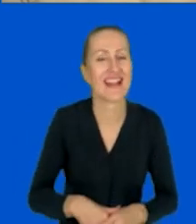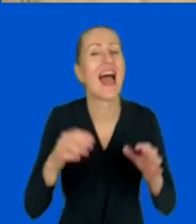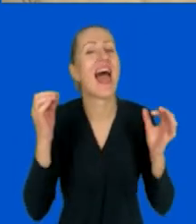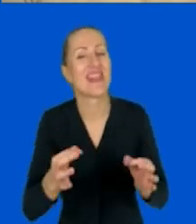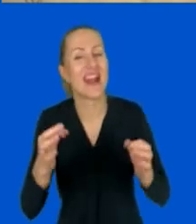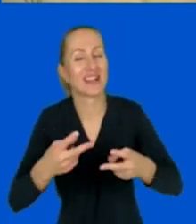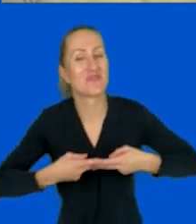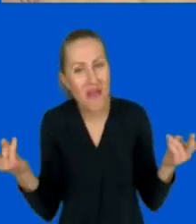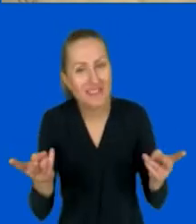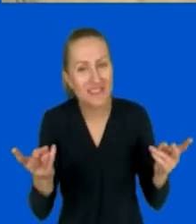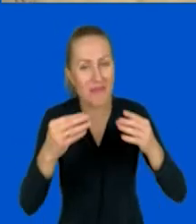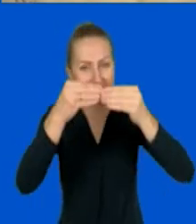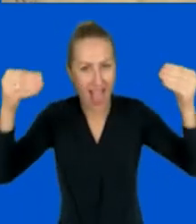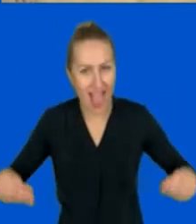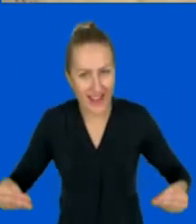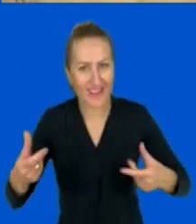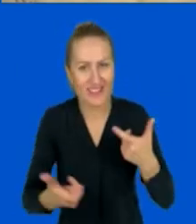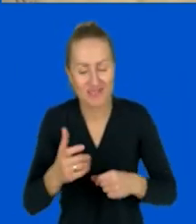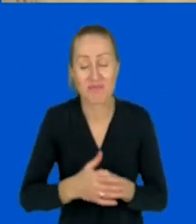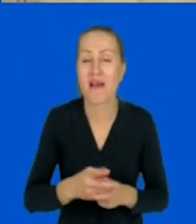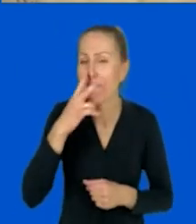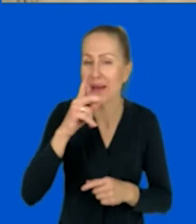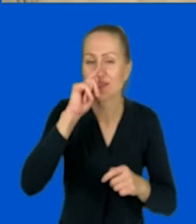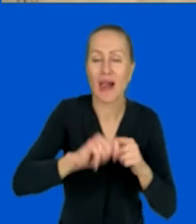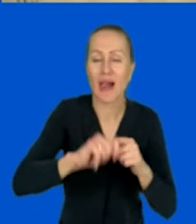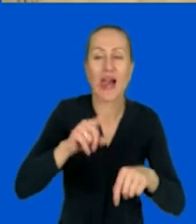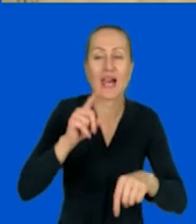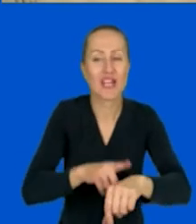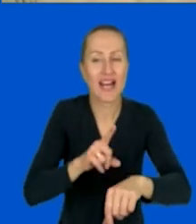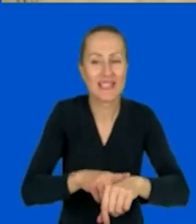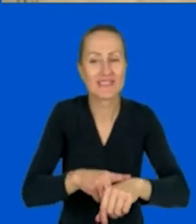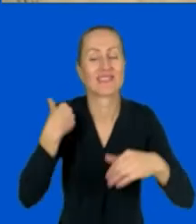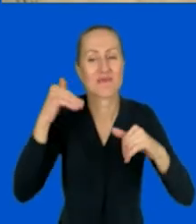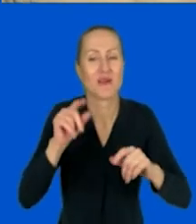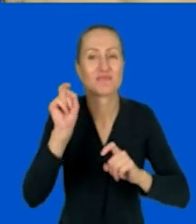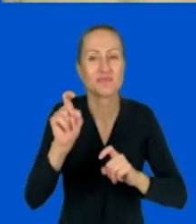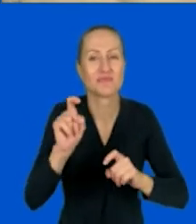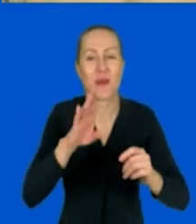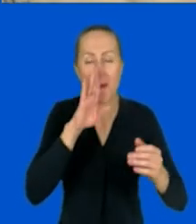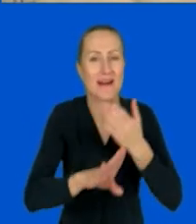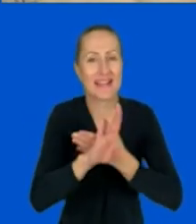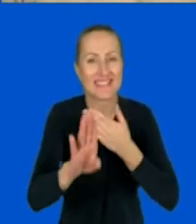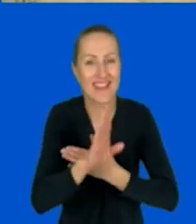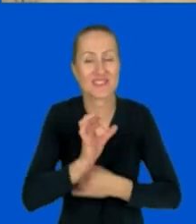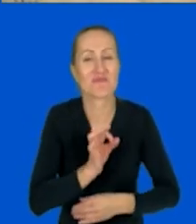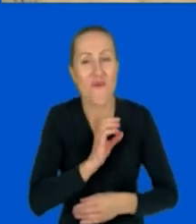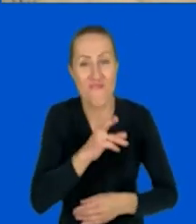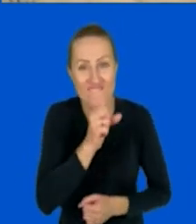No słuchajcie, patrzę na czas, żebyśmy jeszcze mogli, czy widać moją prezentację? No właśnie. Czy widać moją prezentację?